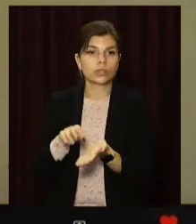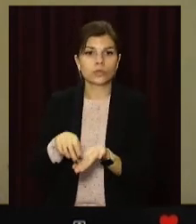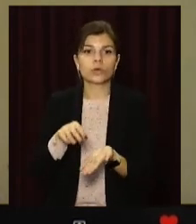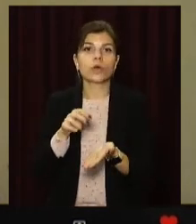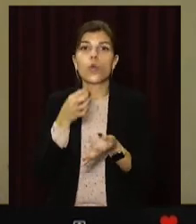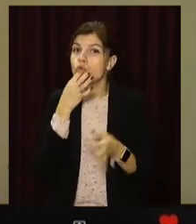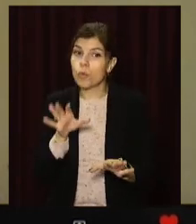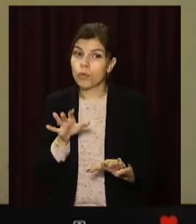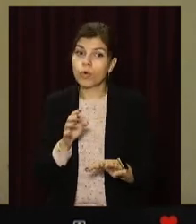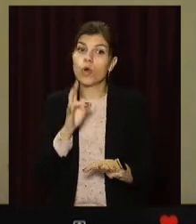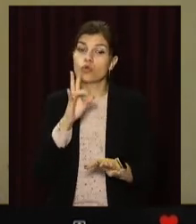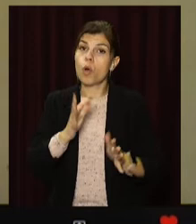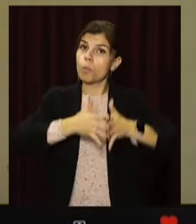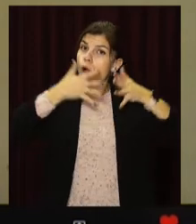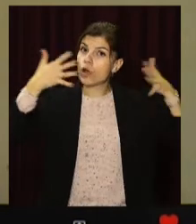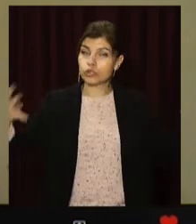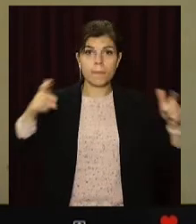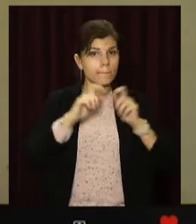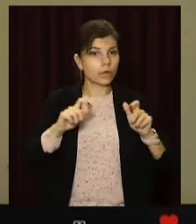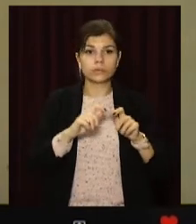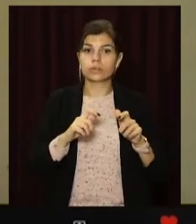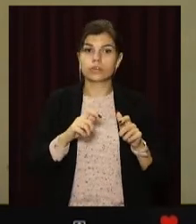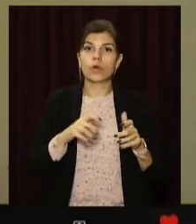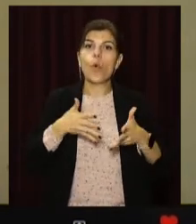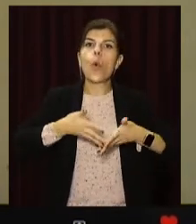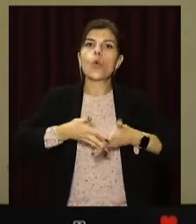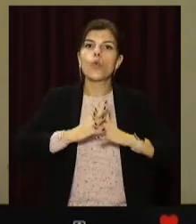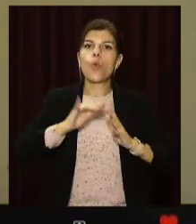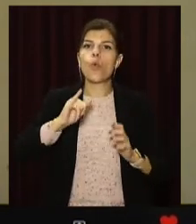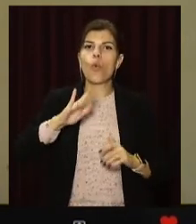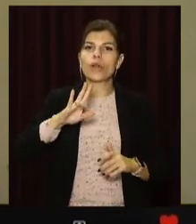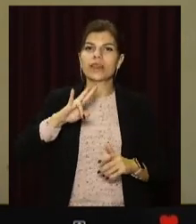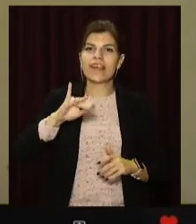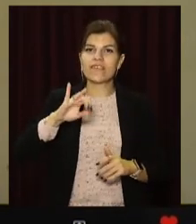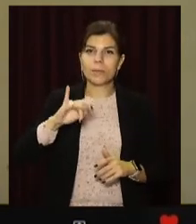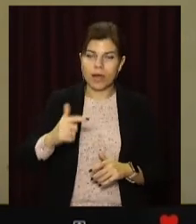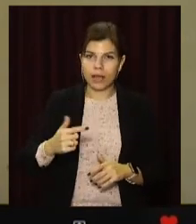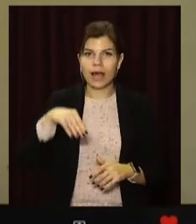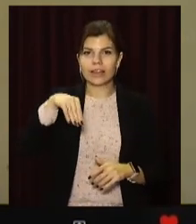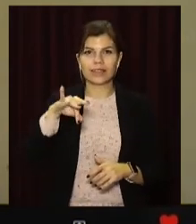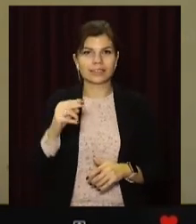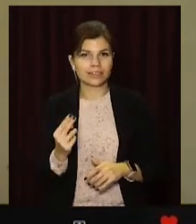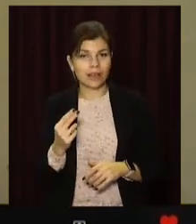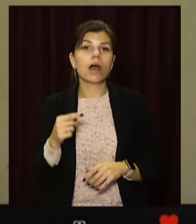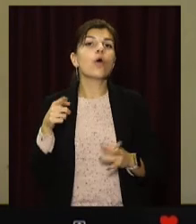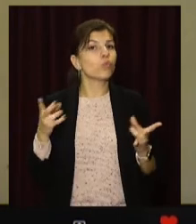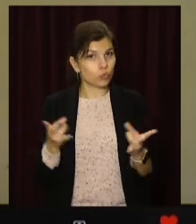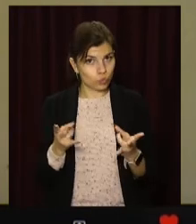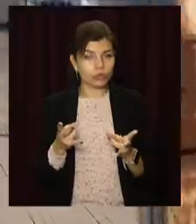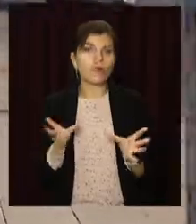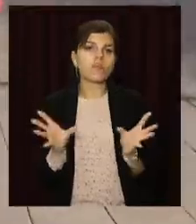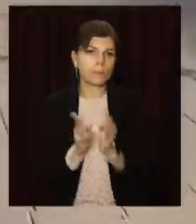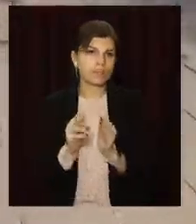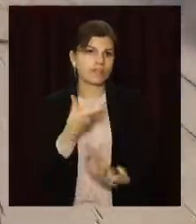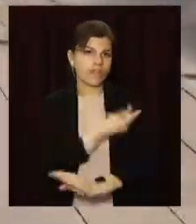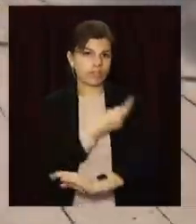будь-якому, але больші, там уже універмаги, торгові центри, треба, звісно, вже з вакциной.